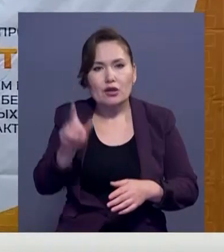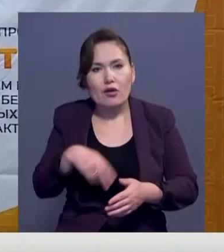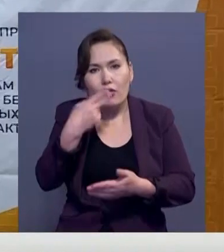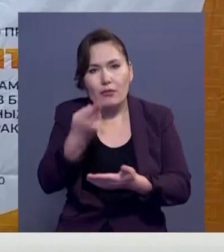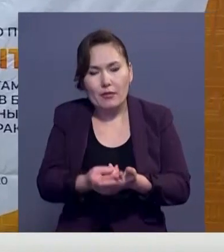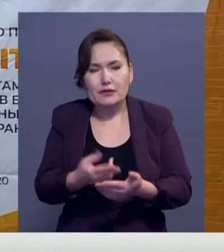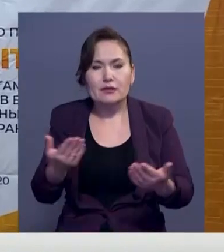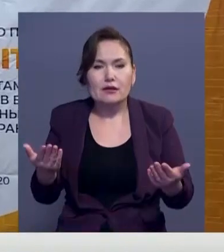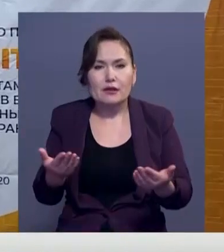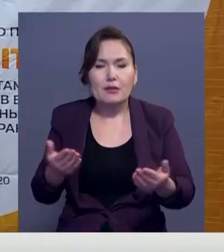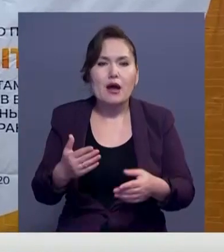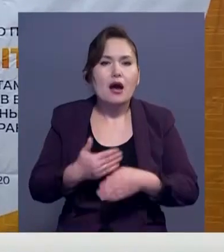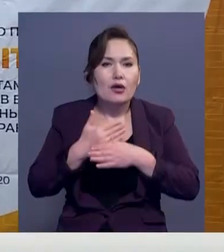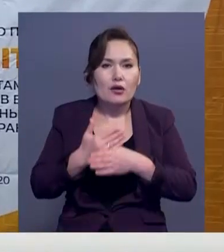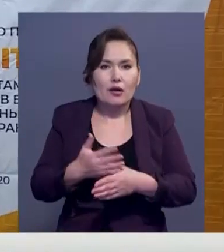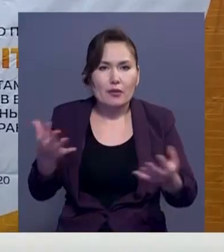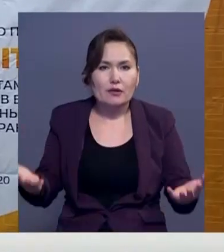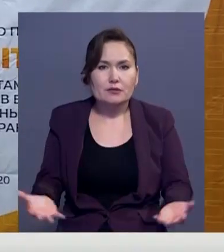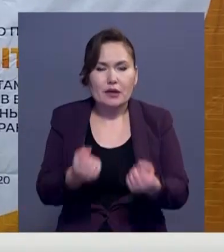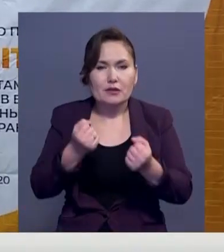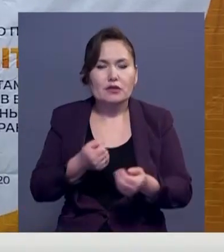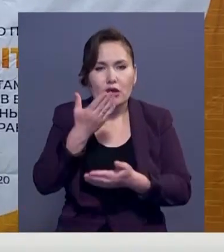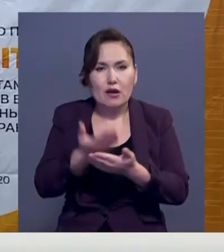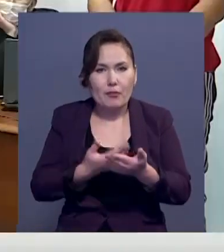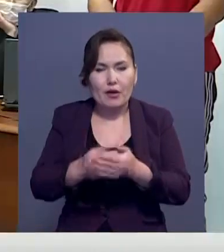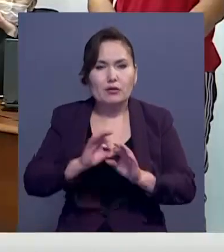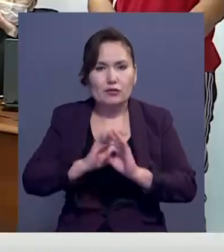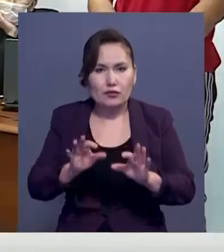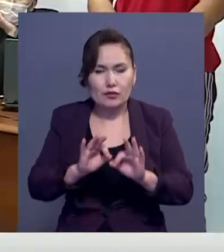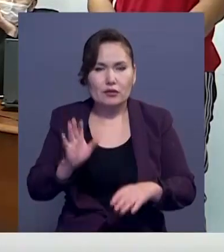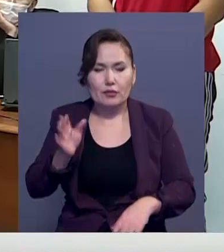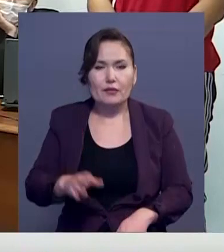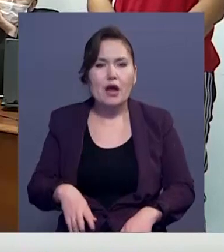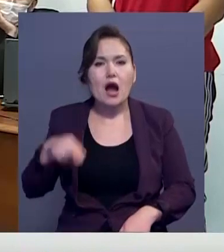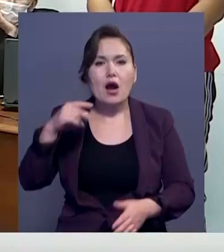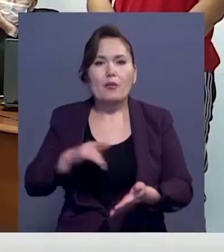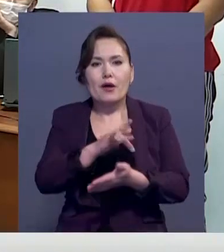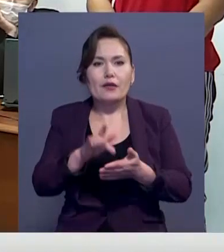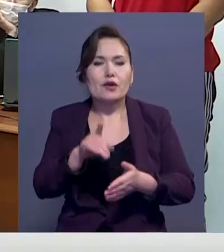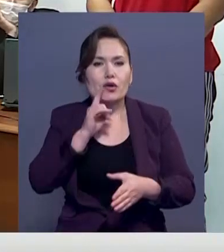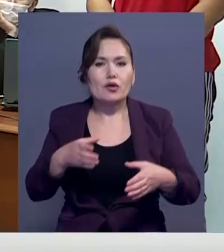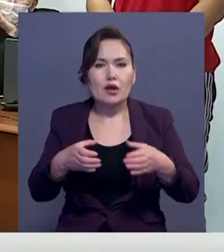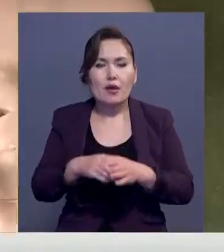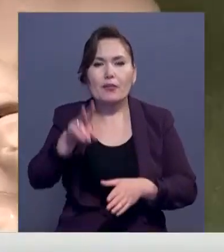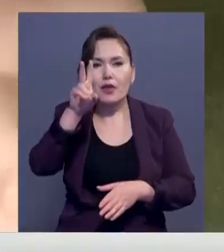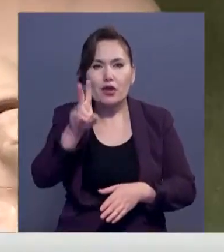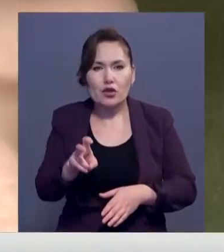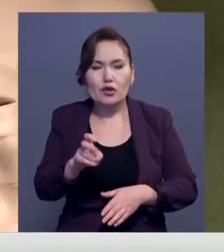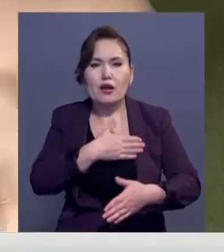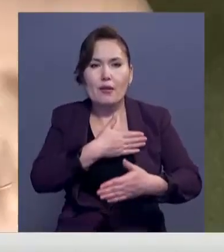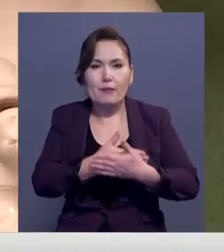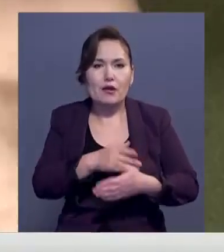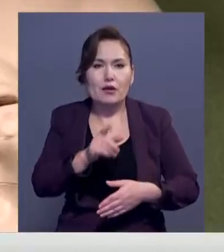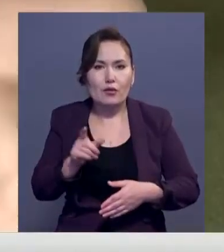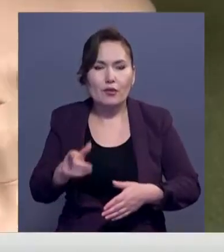болу керек. Егер де олар дайын болмай қалса, оларға да көмек көрсеті керек болады. Ақтебелік волонтерлер лигасында 200-ден астам белсенді